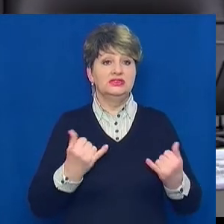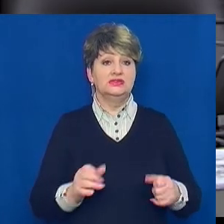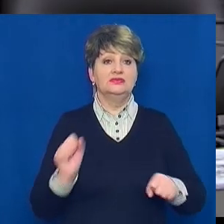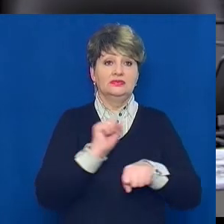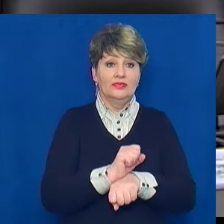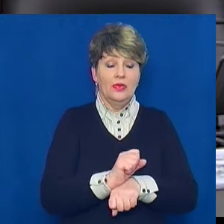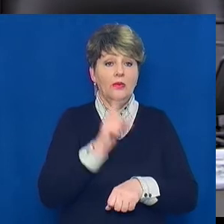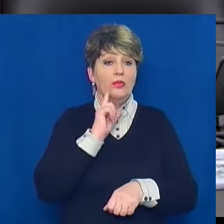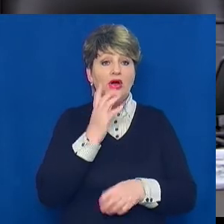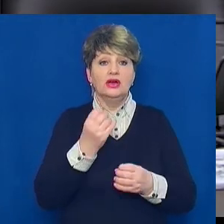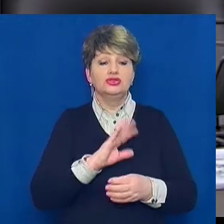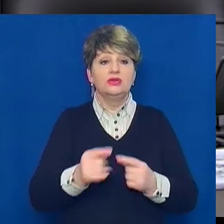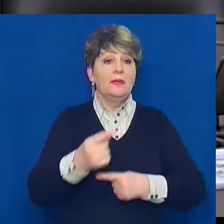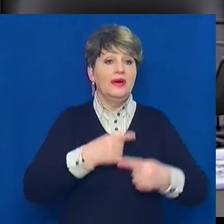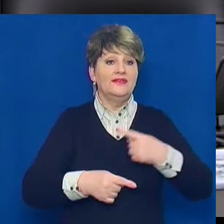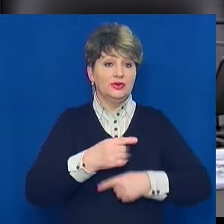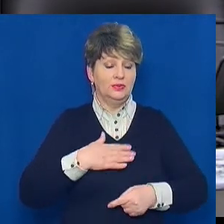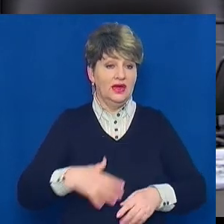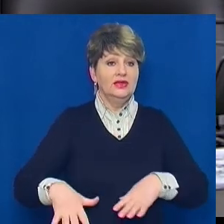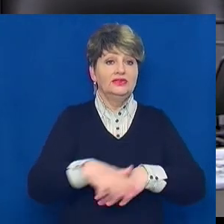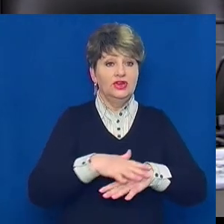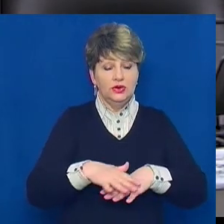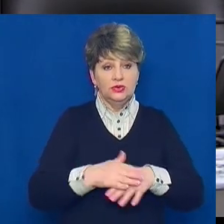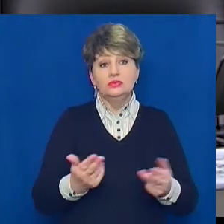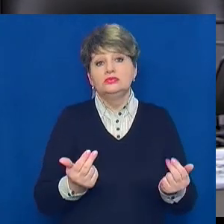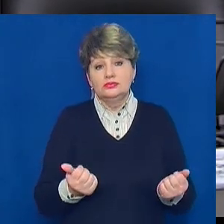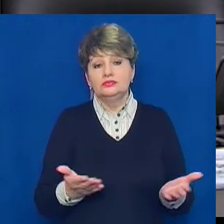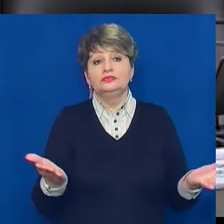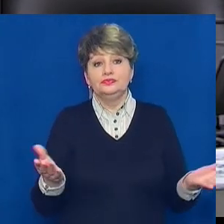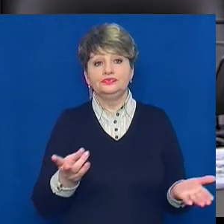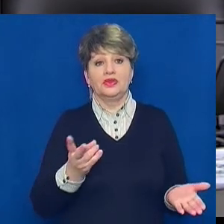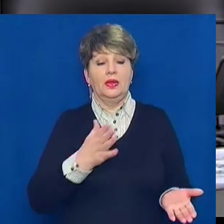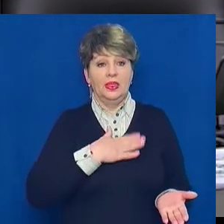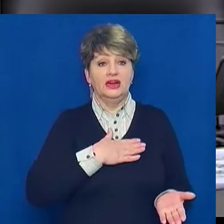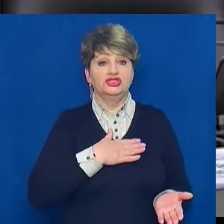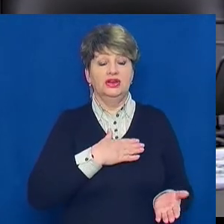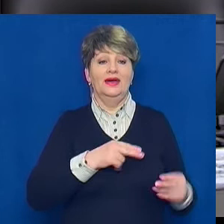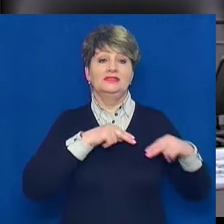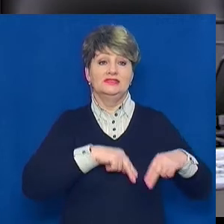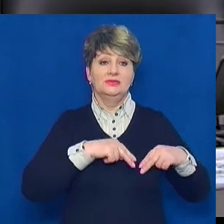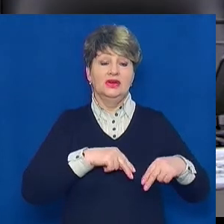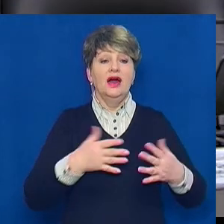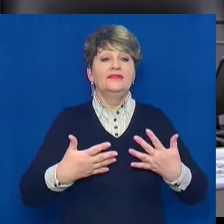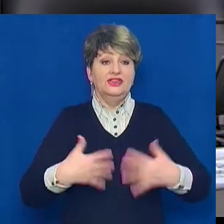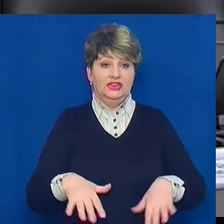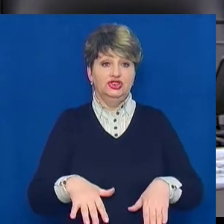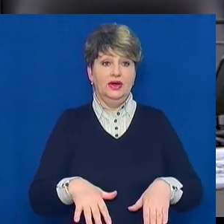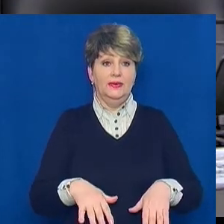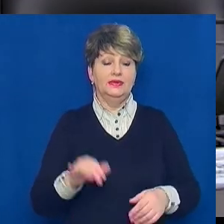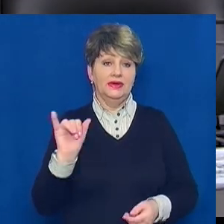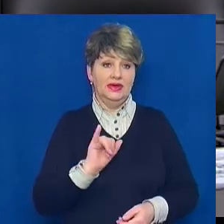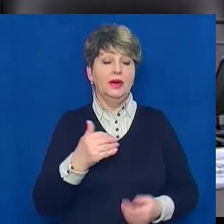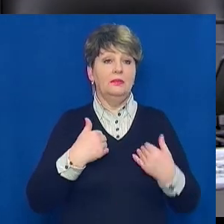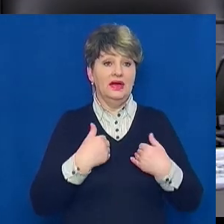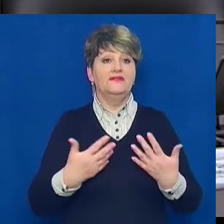наших територій, то, звичайно, що наші співгромадяни втрачають, і ми